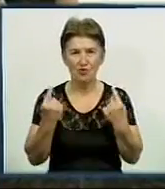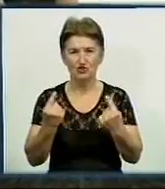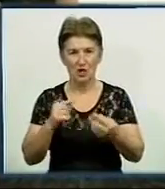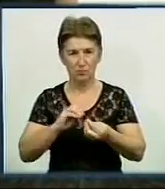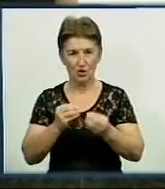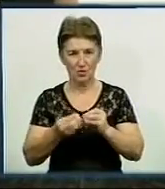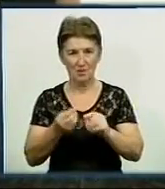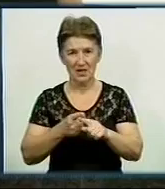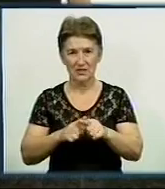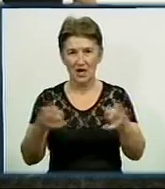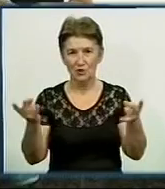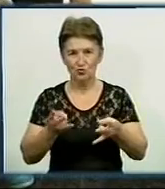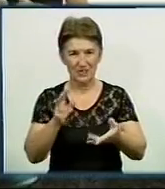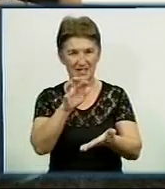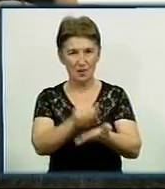займатися владі.